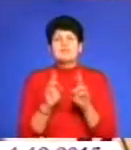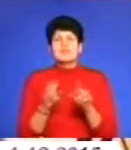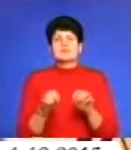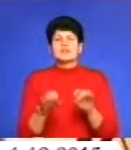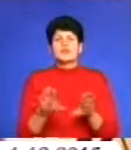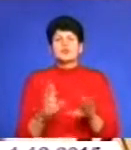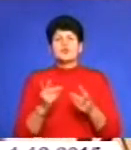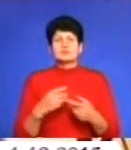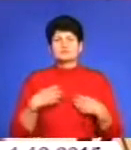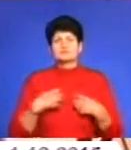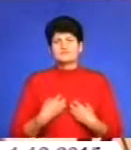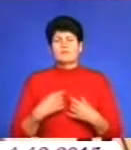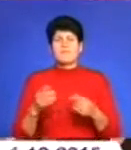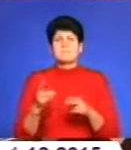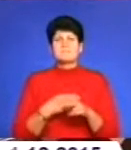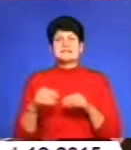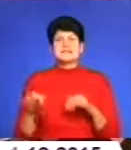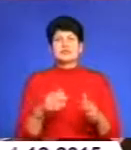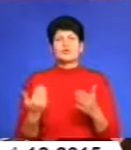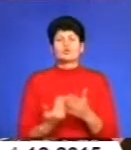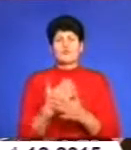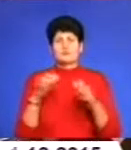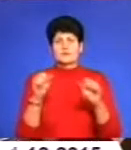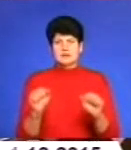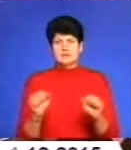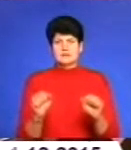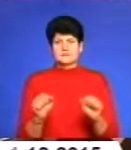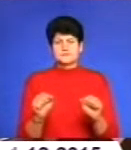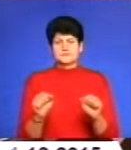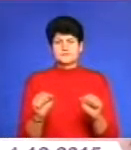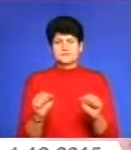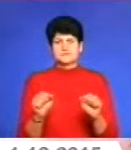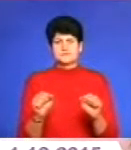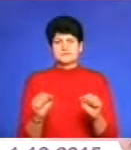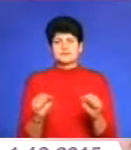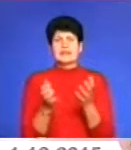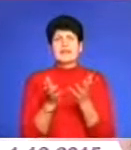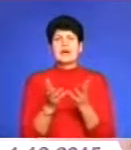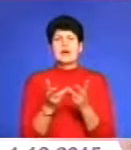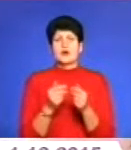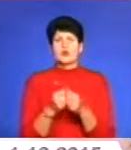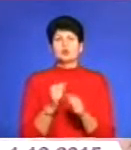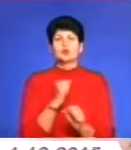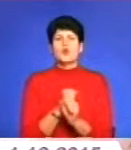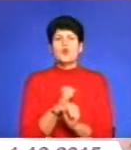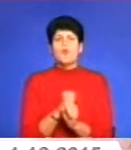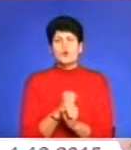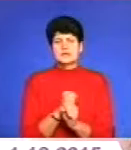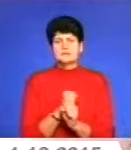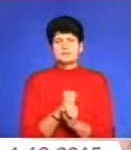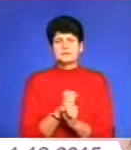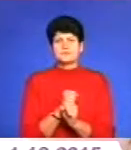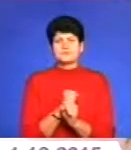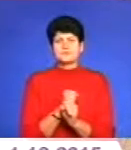не розчаровуються у бездіяльності нової влади, навіть застрігають її. На рахунок роботи в